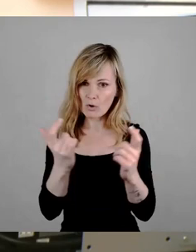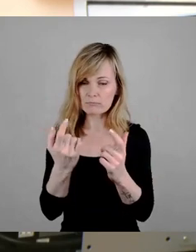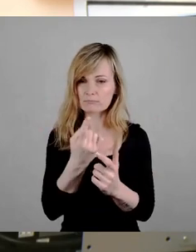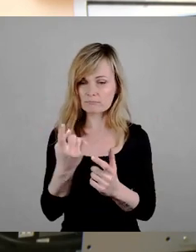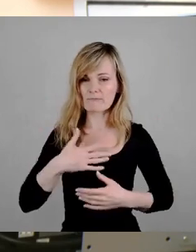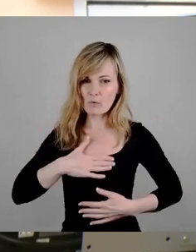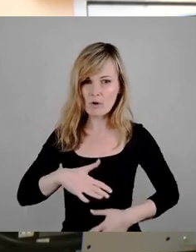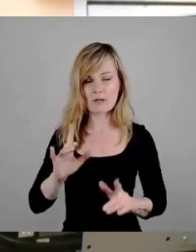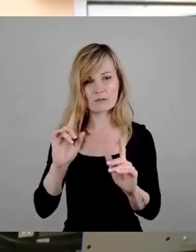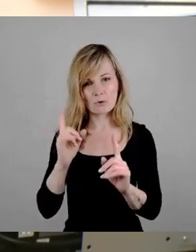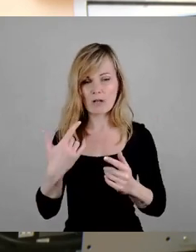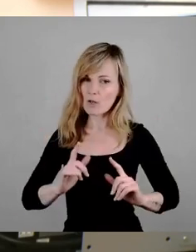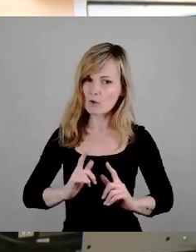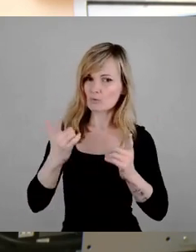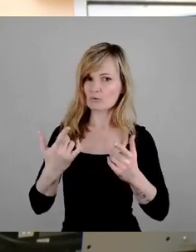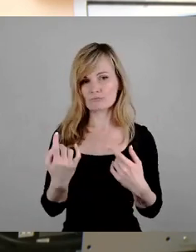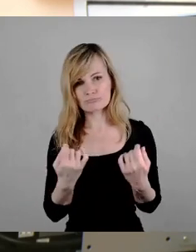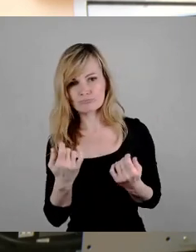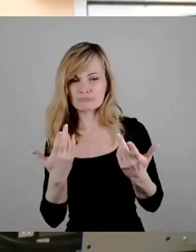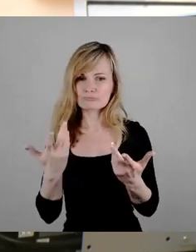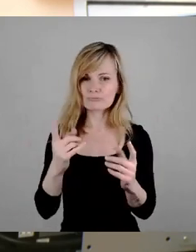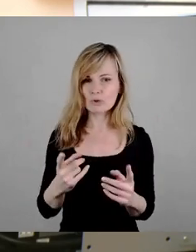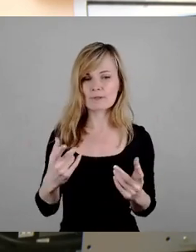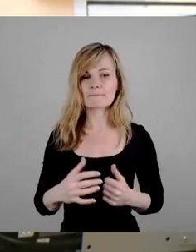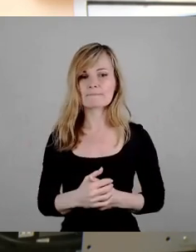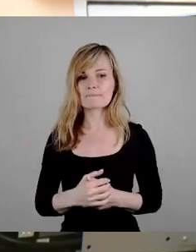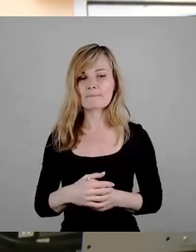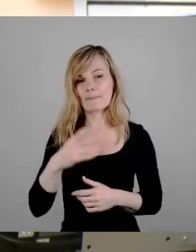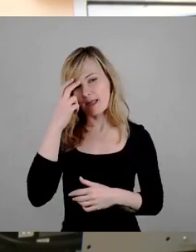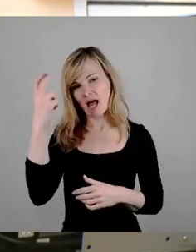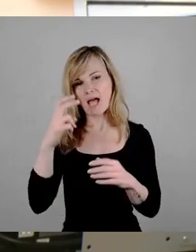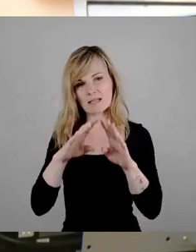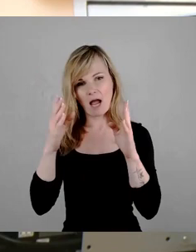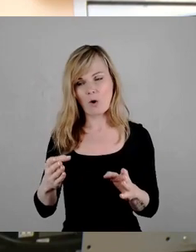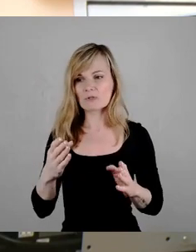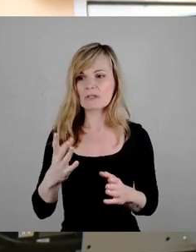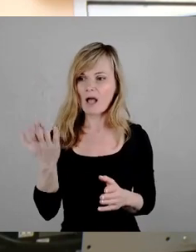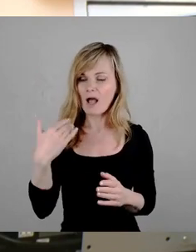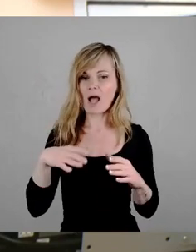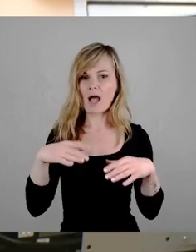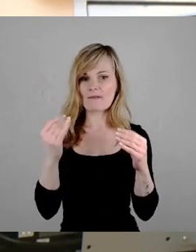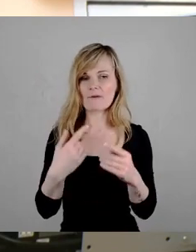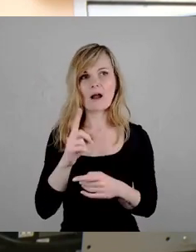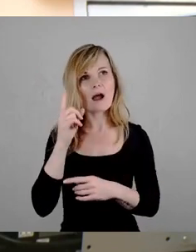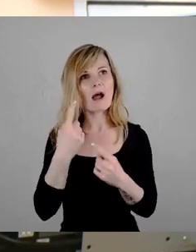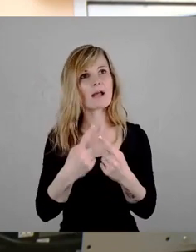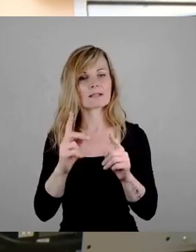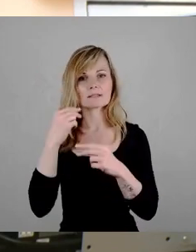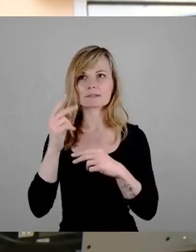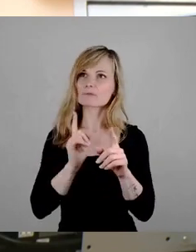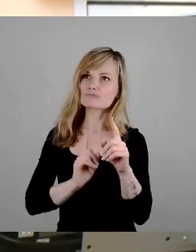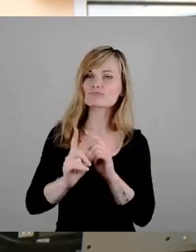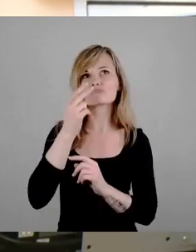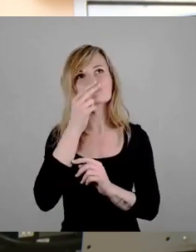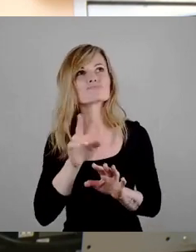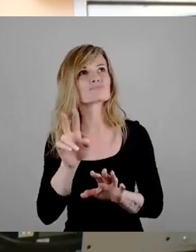und Lust bekommen soll und dieses Rathaus vielleicht auch gleich von Anfang an ein bisschen anders kennenlernt. Es ist der